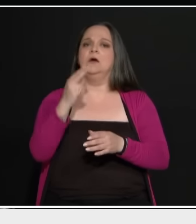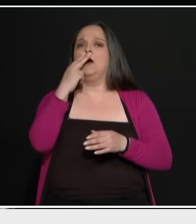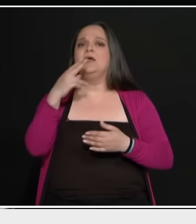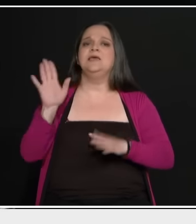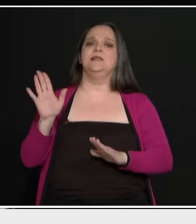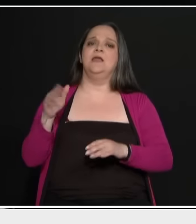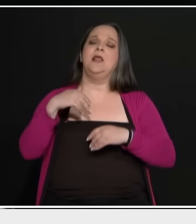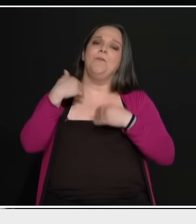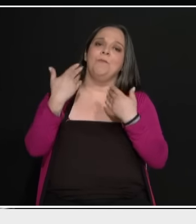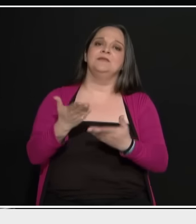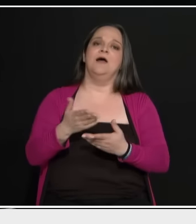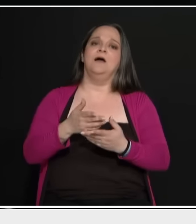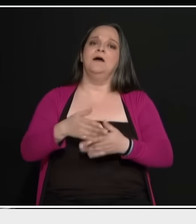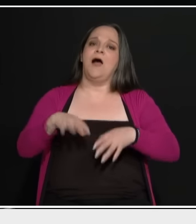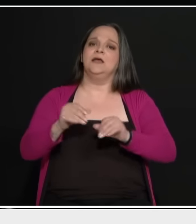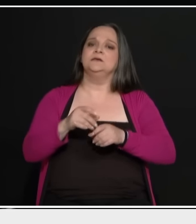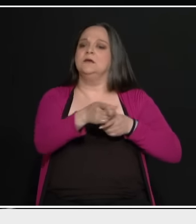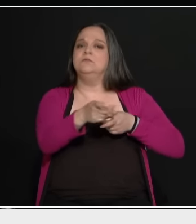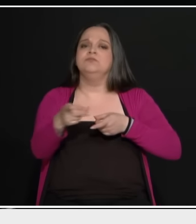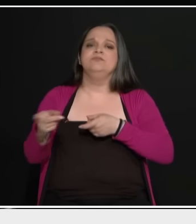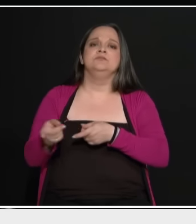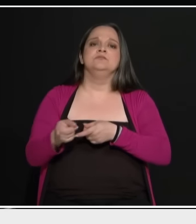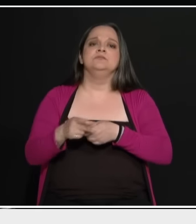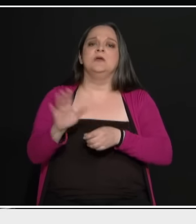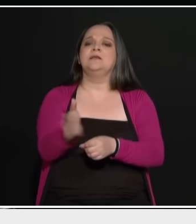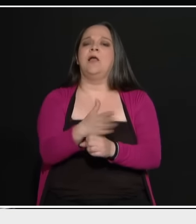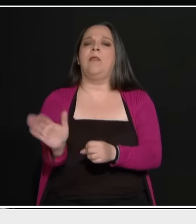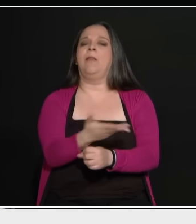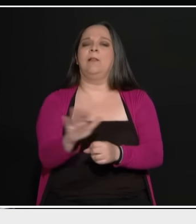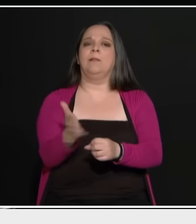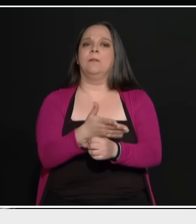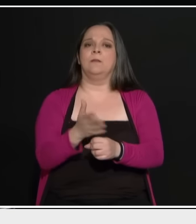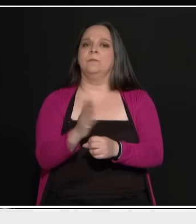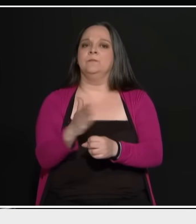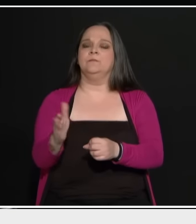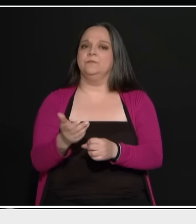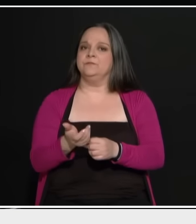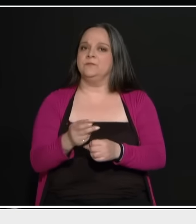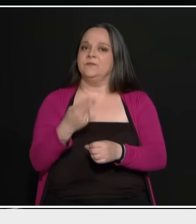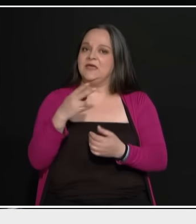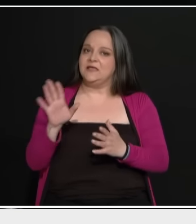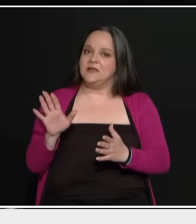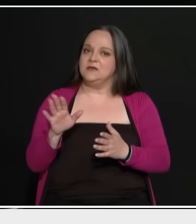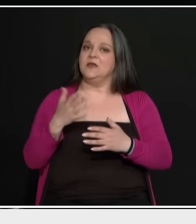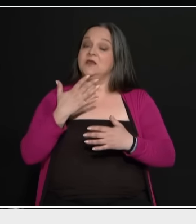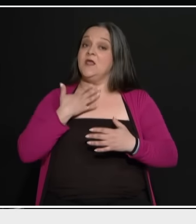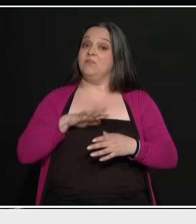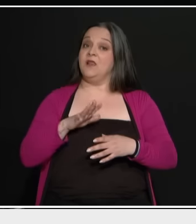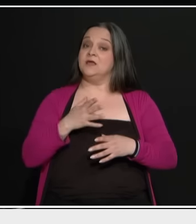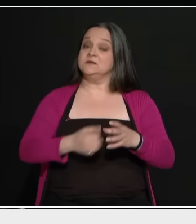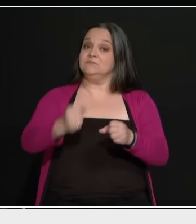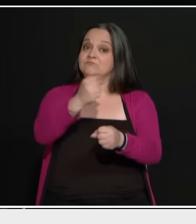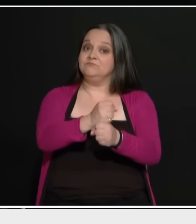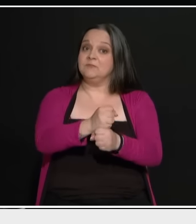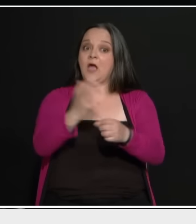μετά ο Χίτλερ άφησε και σκότωνε. Καθάριζε τους αντιπάλους του. Δηλαδή εκεί που ήθελες έναν άνθρωπο να